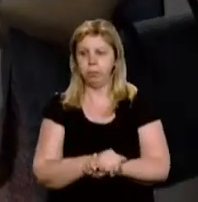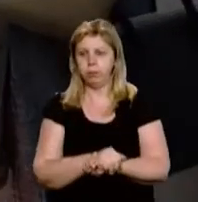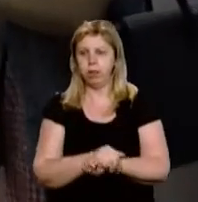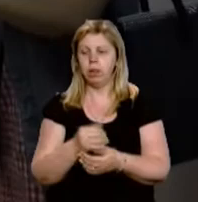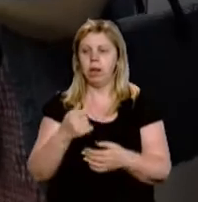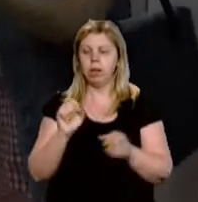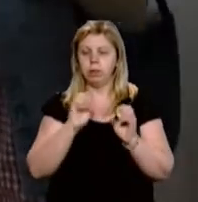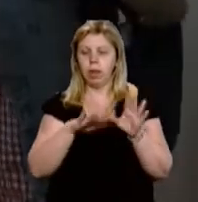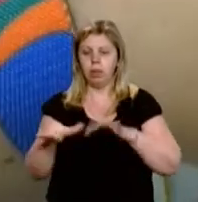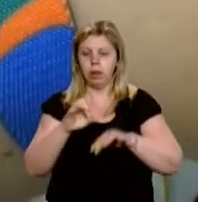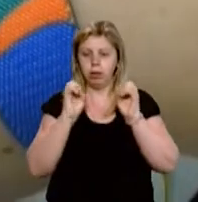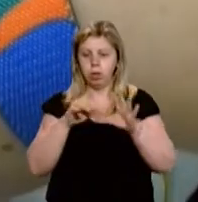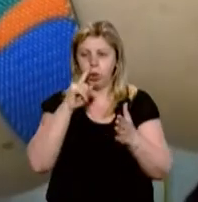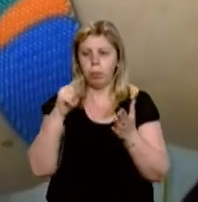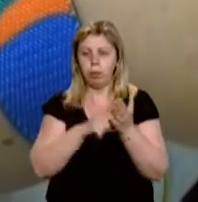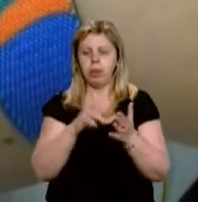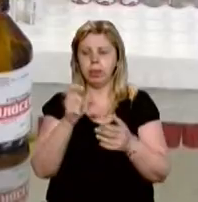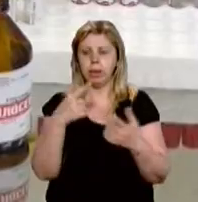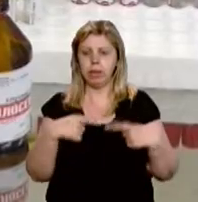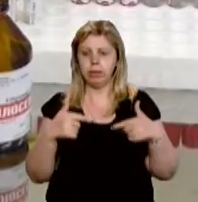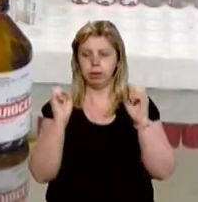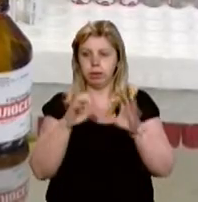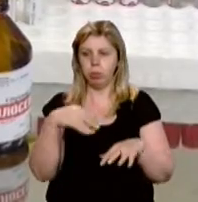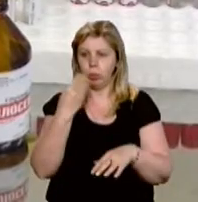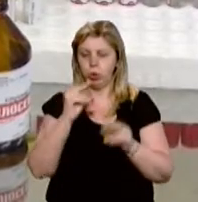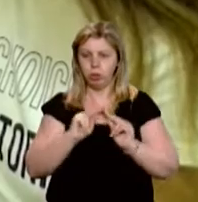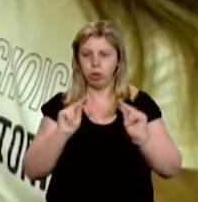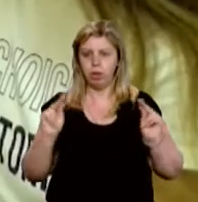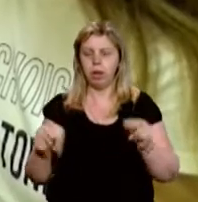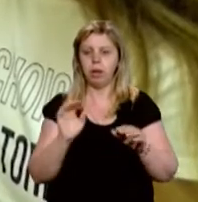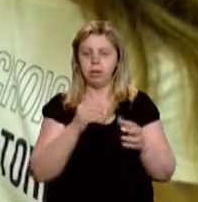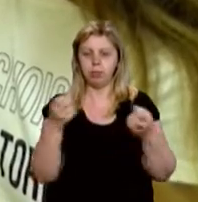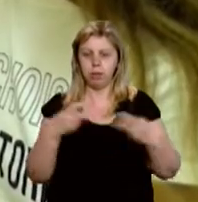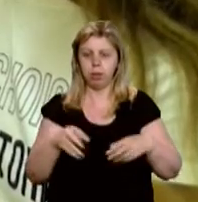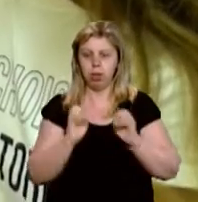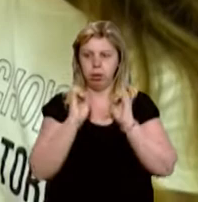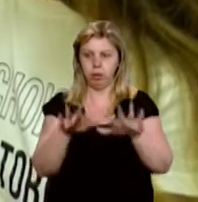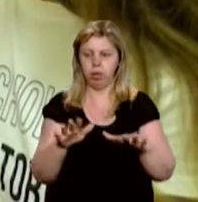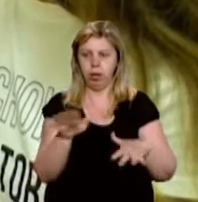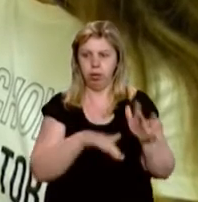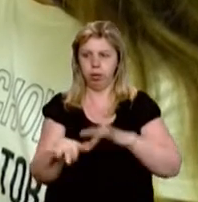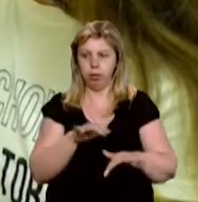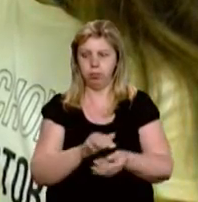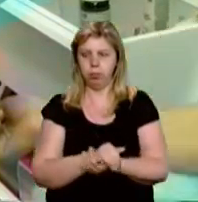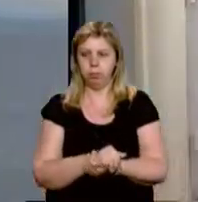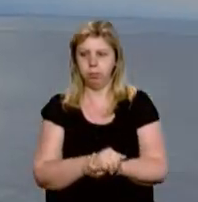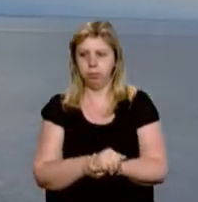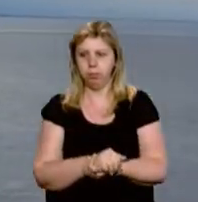Здати аналізи, щоб потрапити на ЗНО. Ужгородські вчителі проходять спеціальні імуноформатні тести.